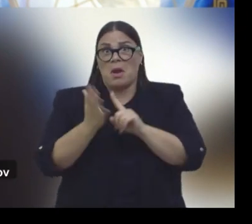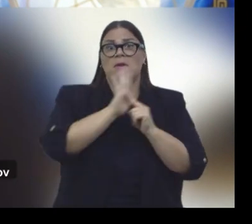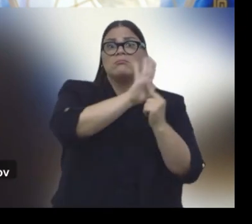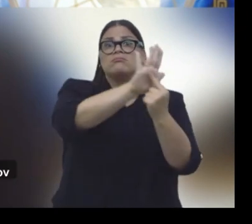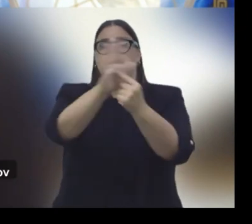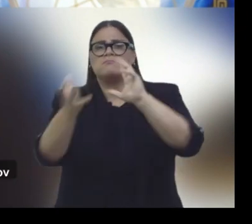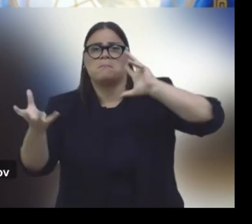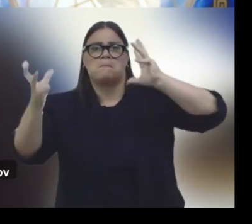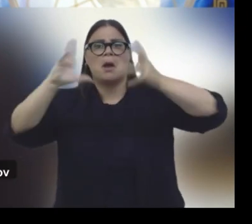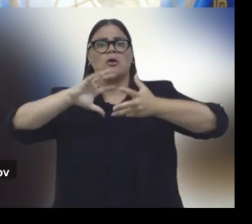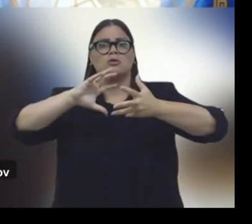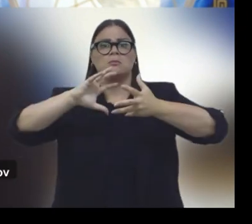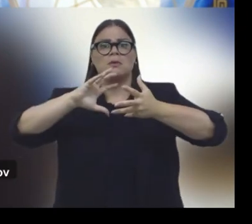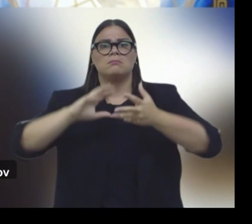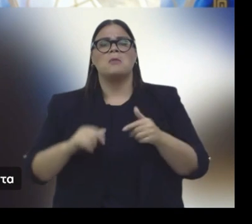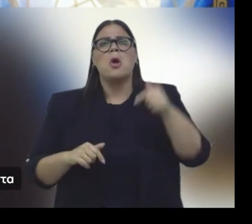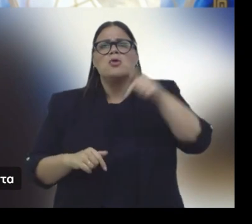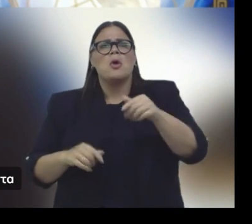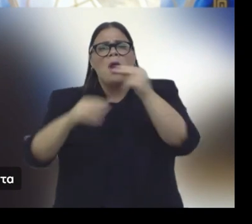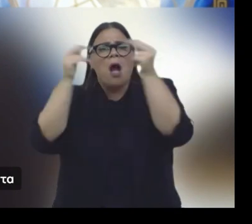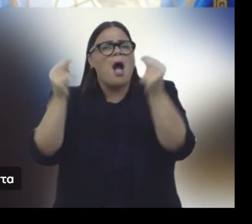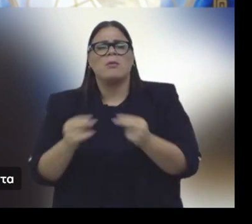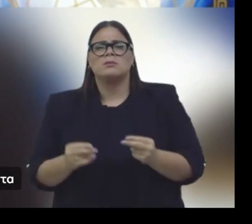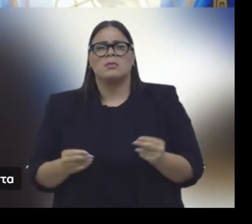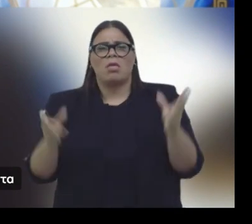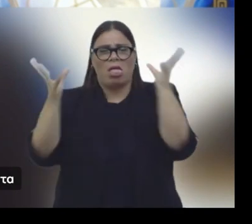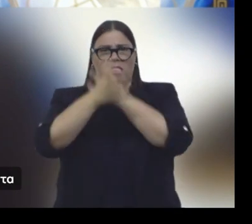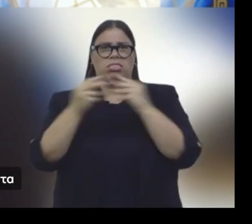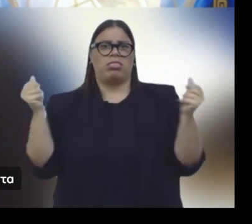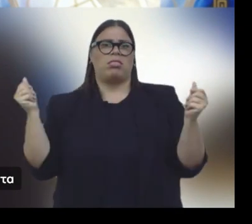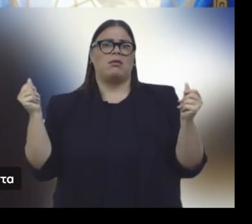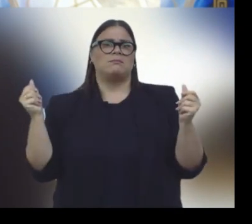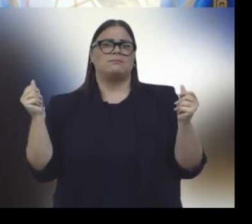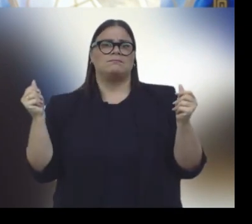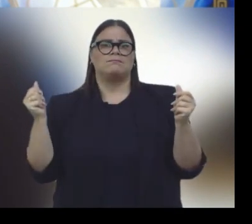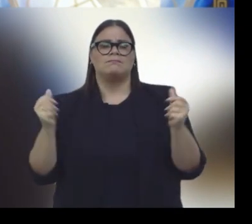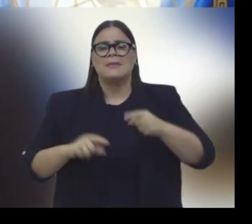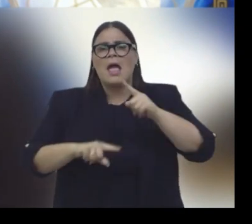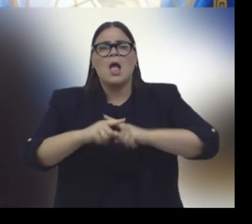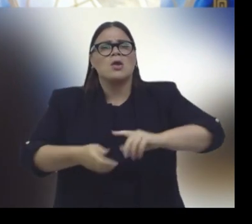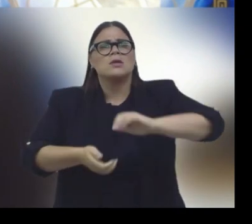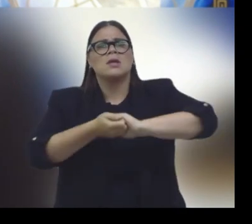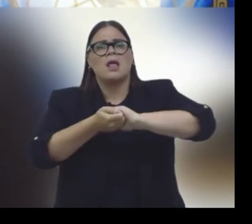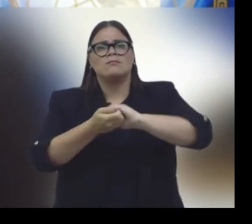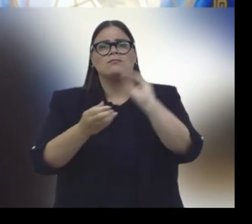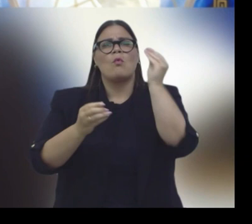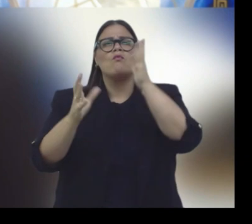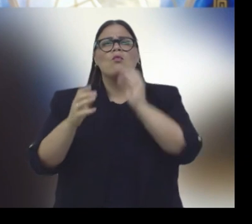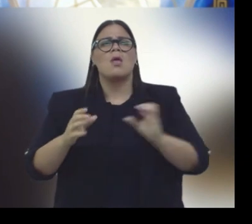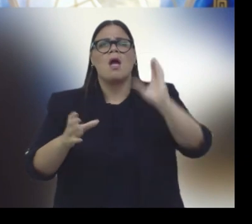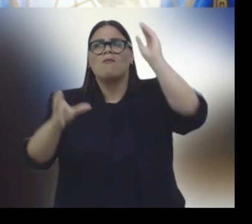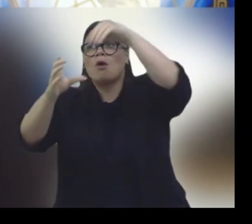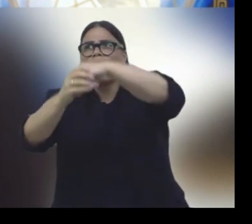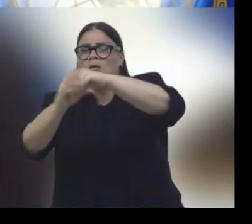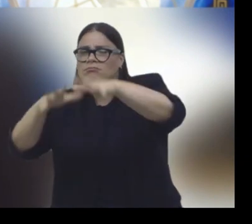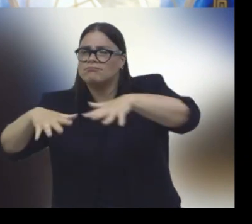ενώ θα έπρεπε να είναι το δείγμα στον πλανήτη, σήμερα πραγματικά φαίνεται ότι δεν έχει οντότητα. Η Ελλήνω Συνέλευση σε τα έδρωνα